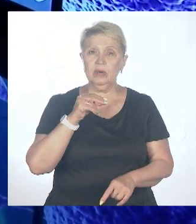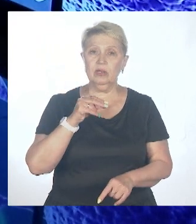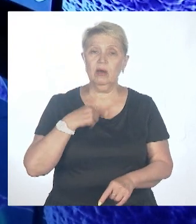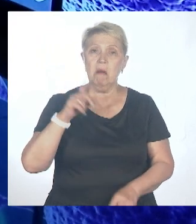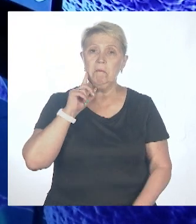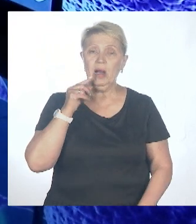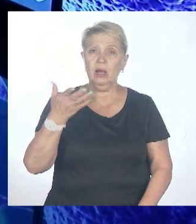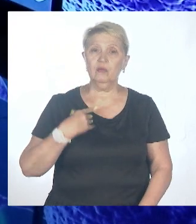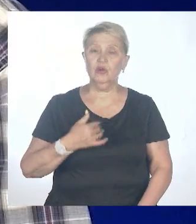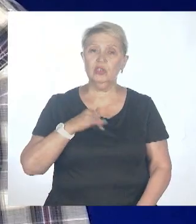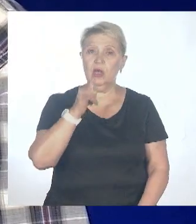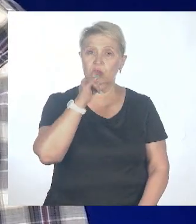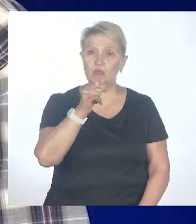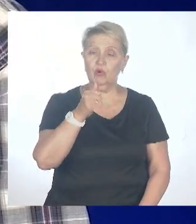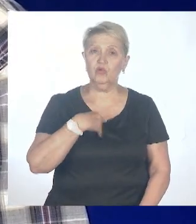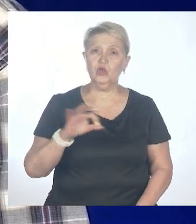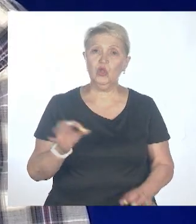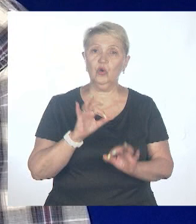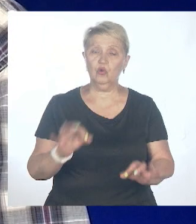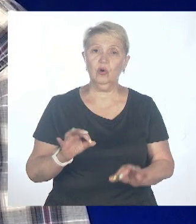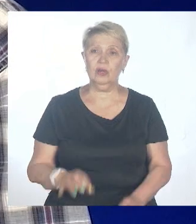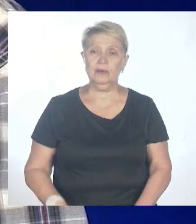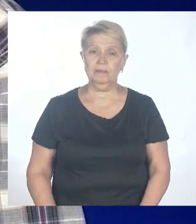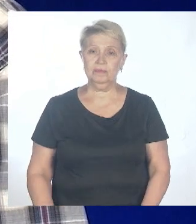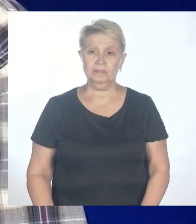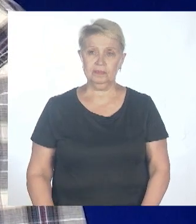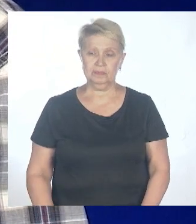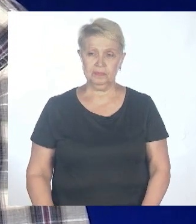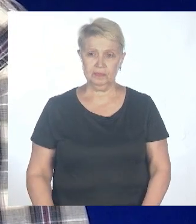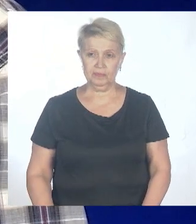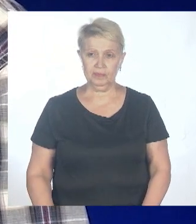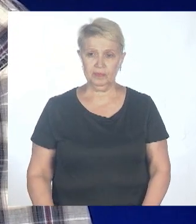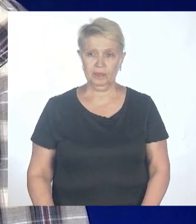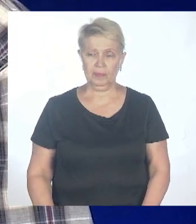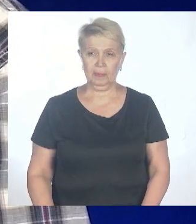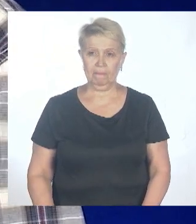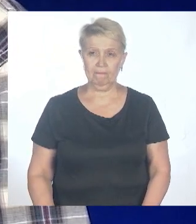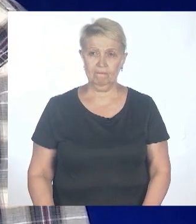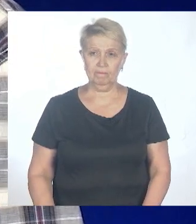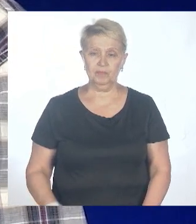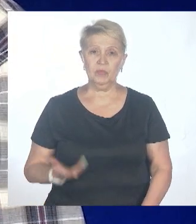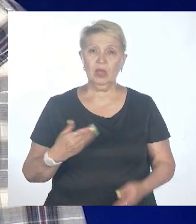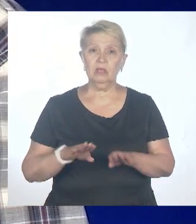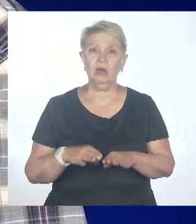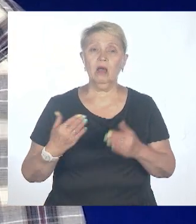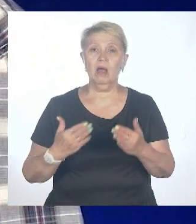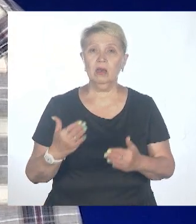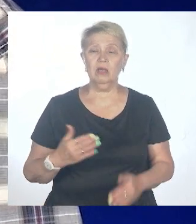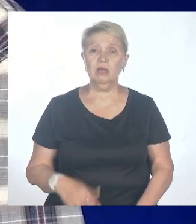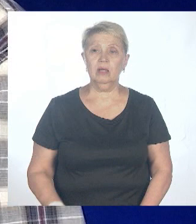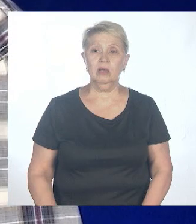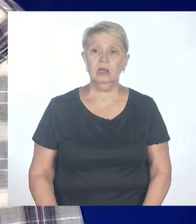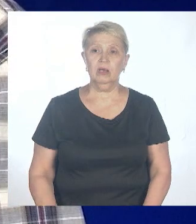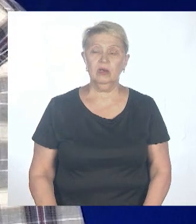и... Либо мы об этом не знаем. И руководителя, скорее всего, не смог, потому что так или иначе это бы утекло, потому что, извините,